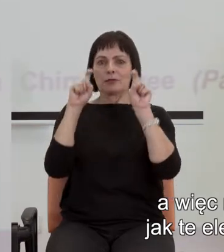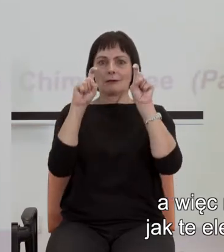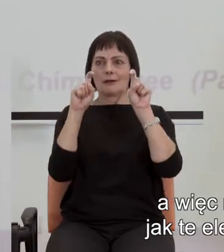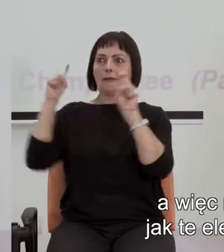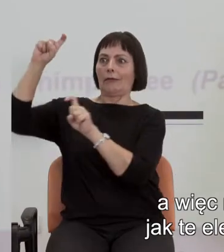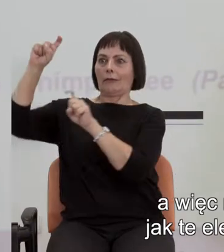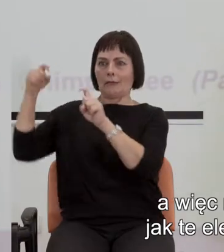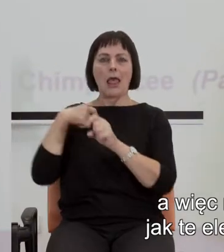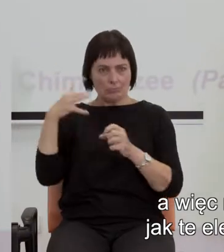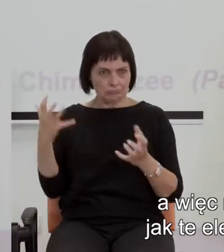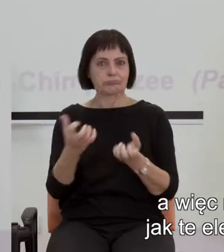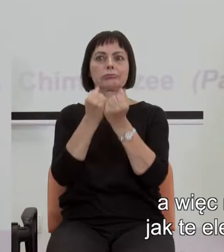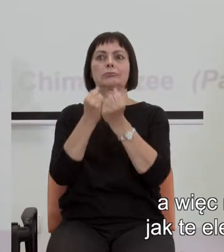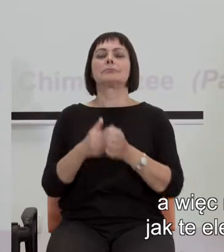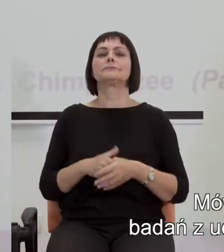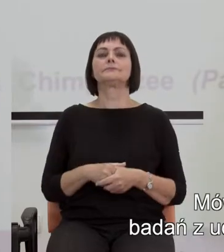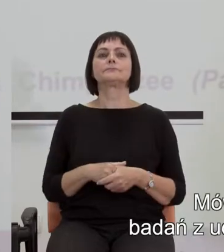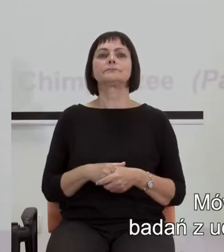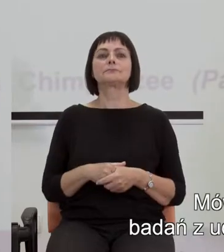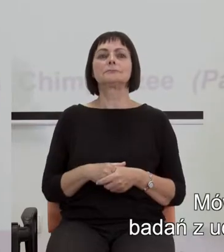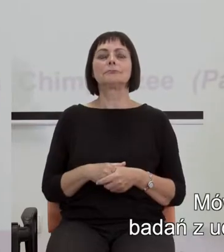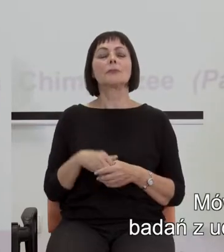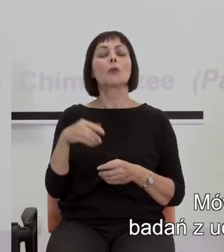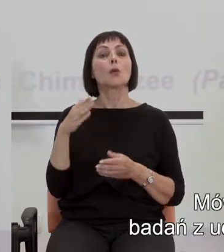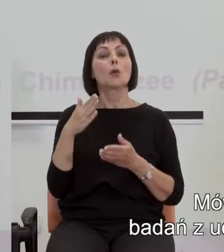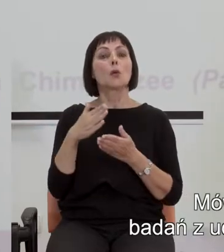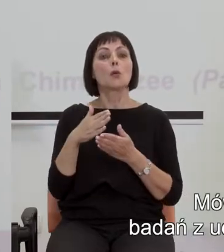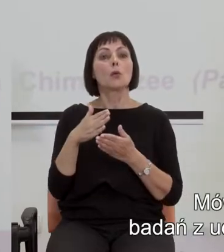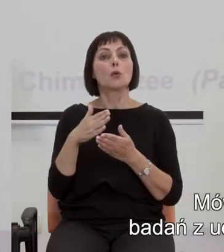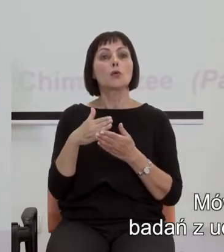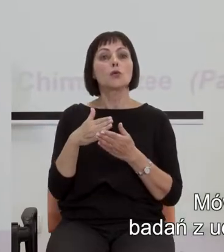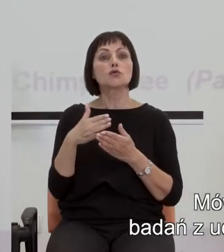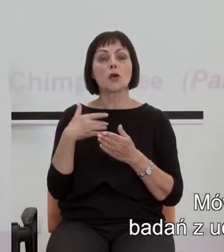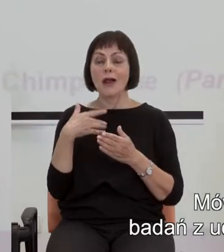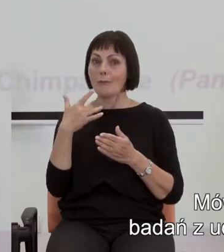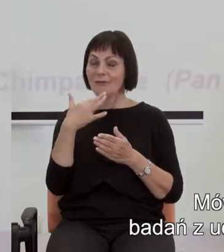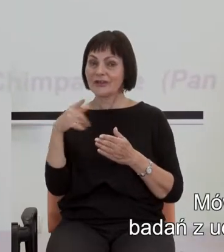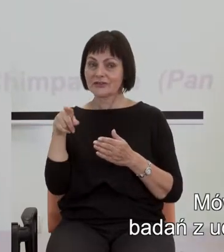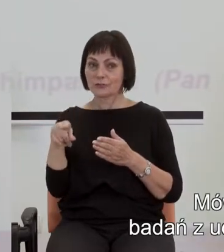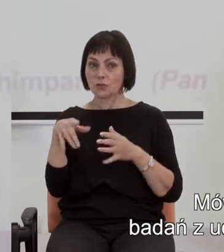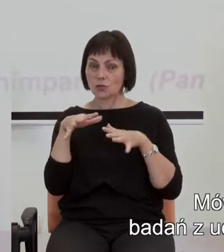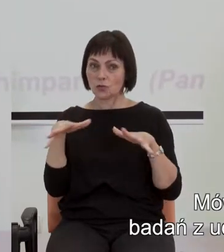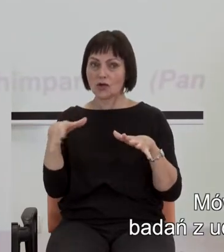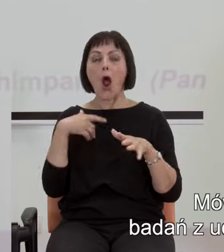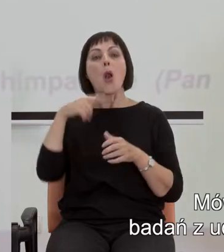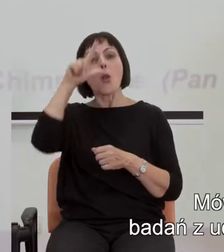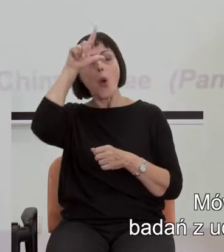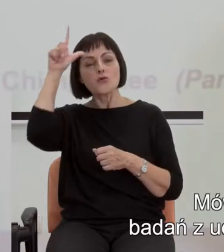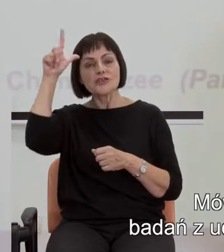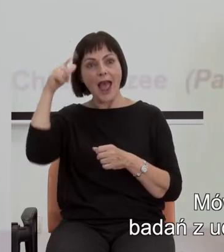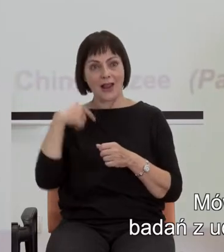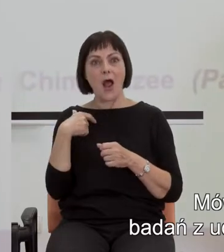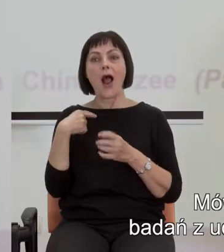ile ich jest. Mówiliśmy wcześniej sporo, w przypadku badań z udziałem ludzi, o